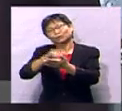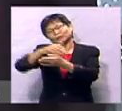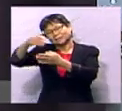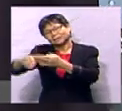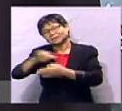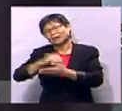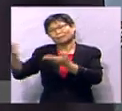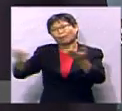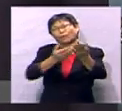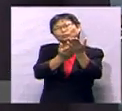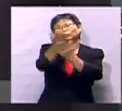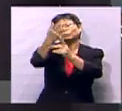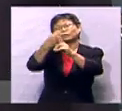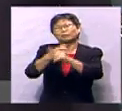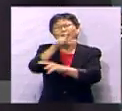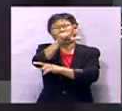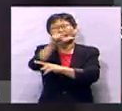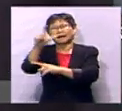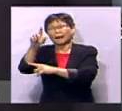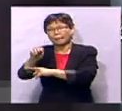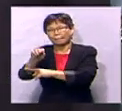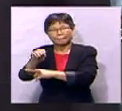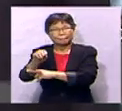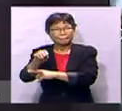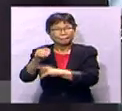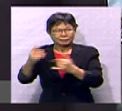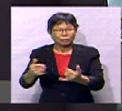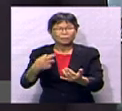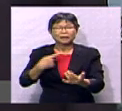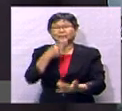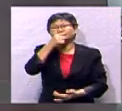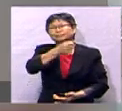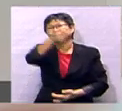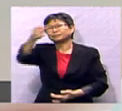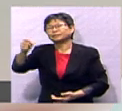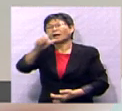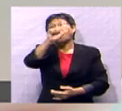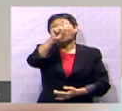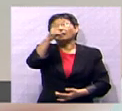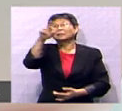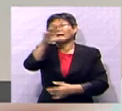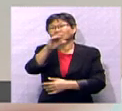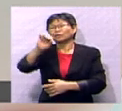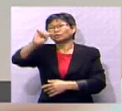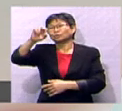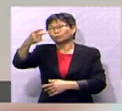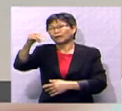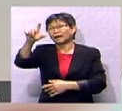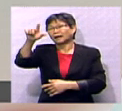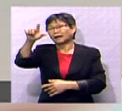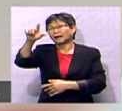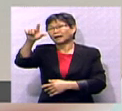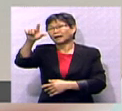dapat saya bawakan langsung daripada Lembaga Lebur Raya Malaysia ketika ini. Kita kembali kepada Akta dan Syuh Haida di Angkasa Puri. Silakan.